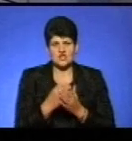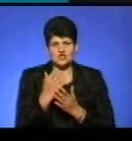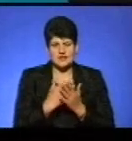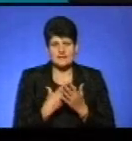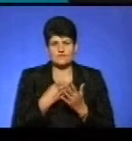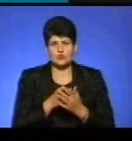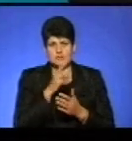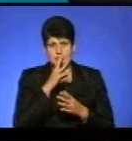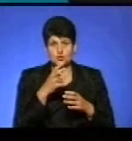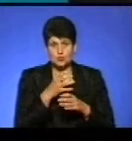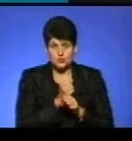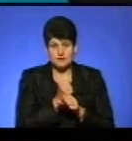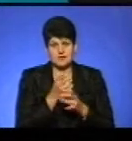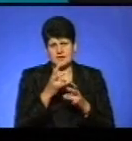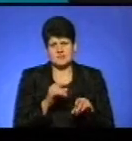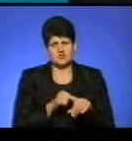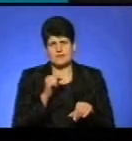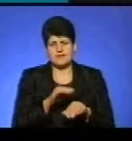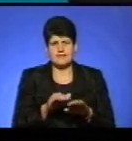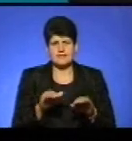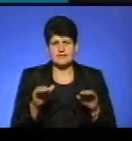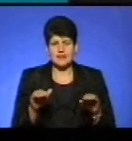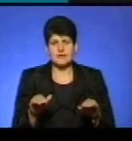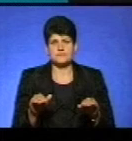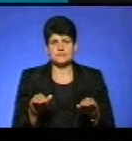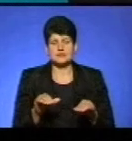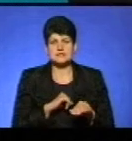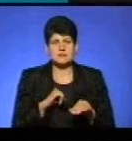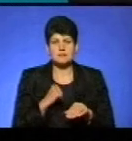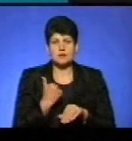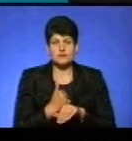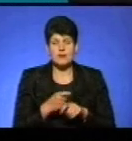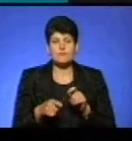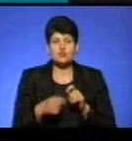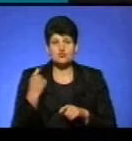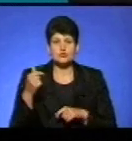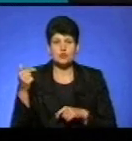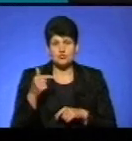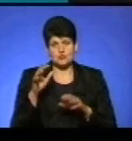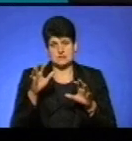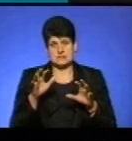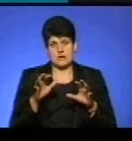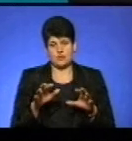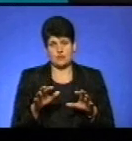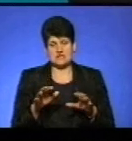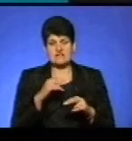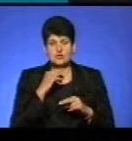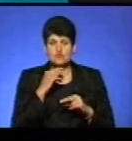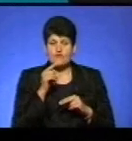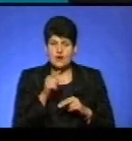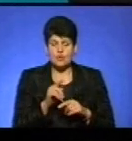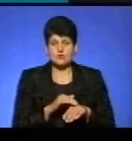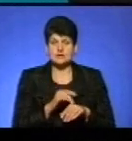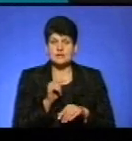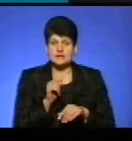зарплати. І тоді не треба буде зачіпати дітей. І, що саме головне, порушувати грубо закон. І звернішу увагу, будь